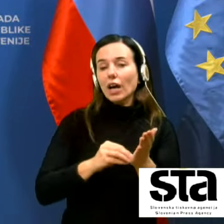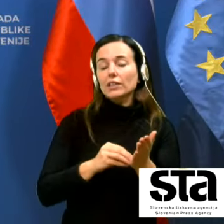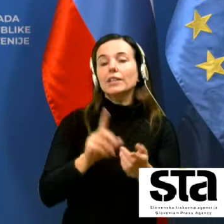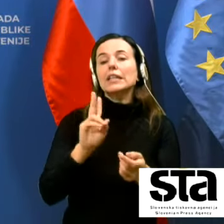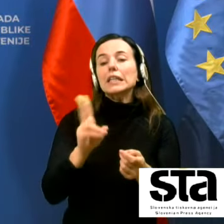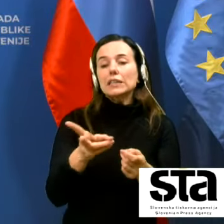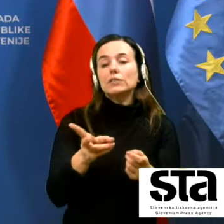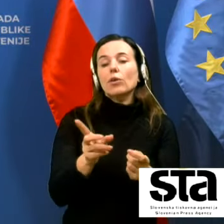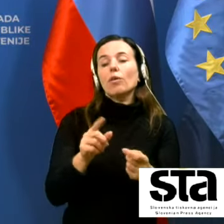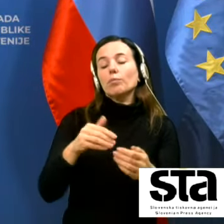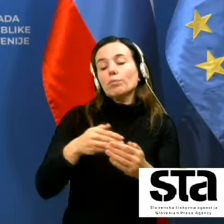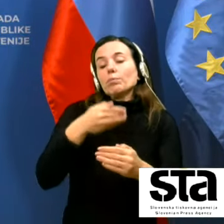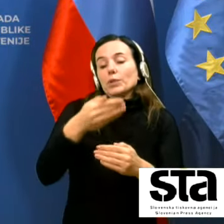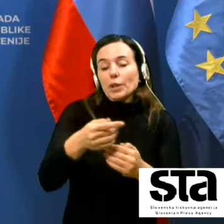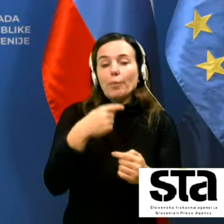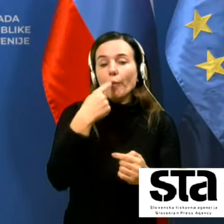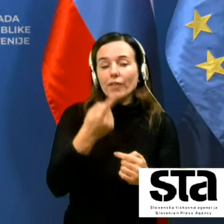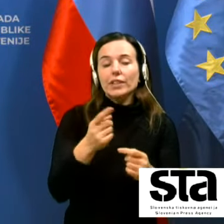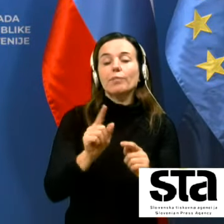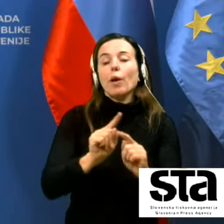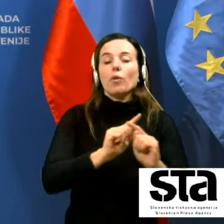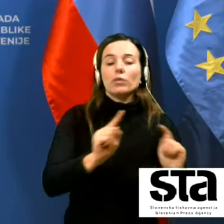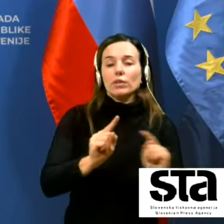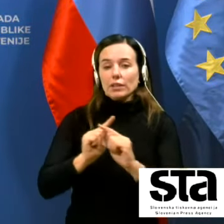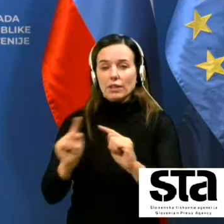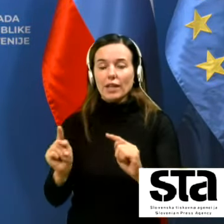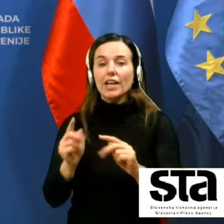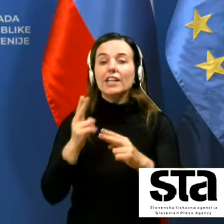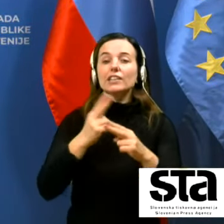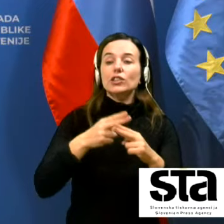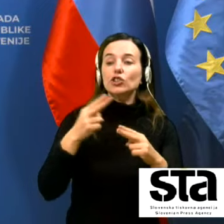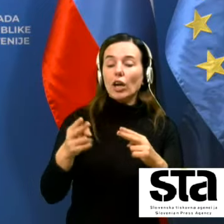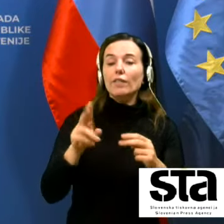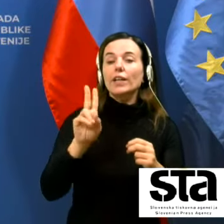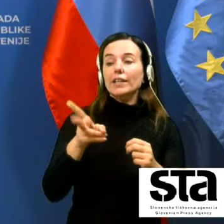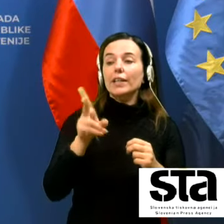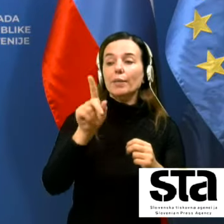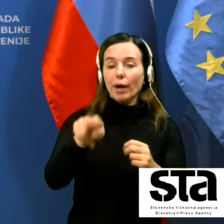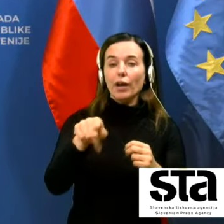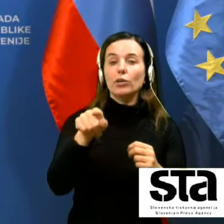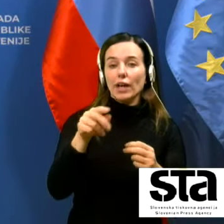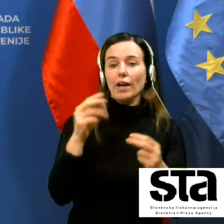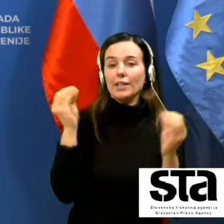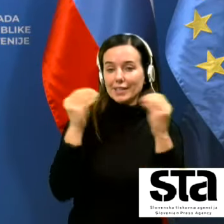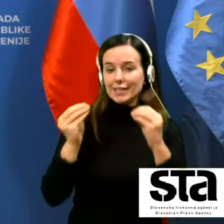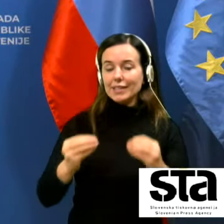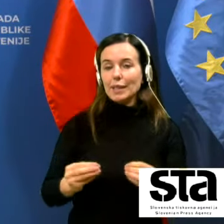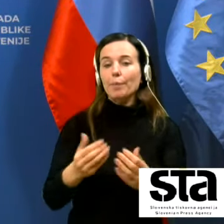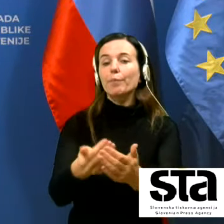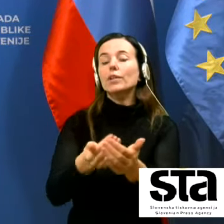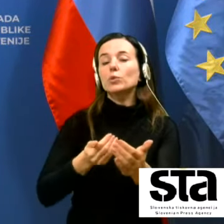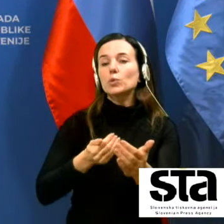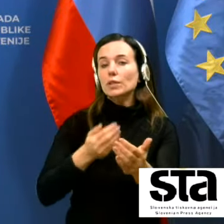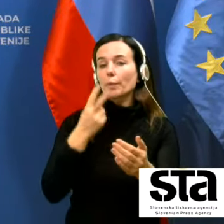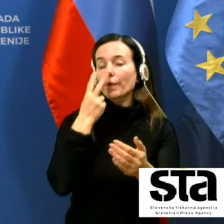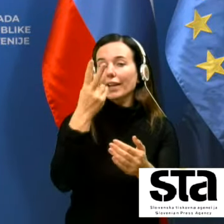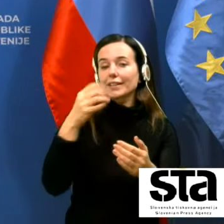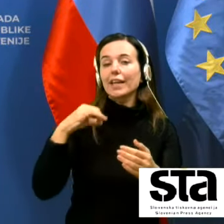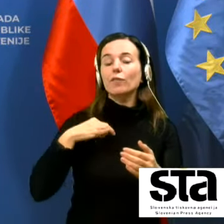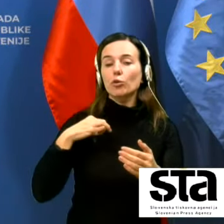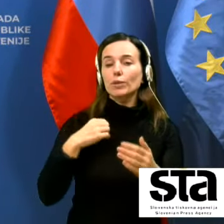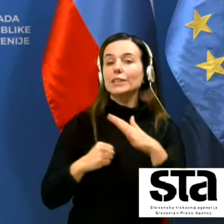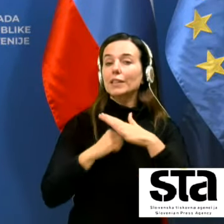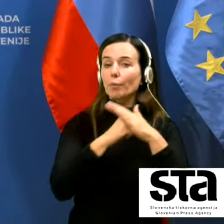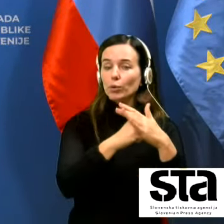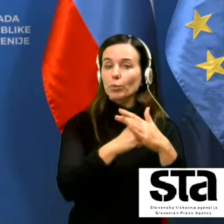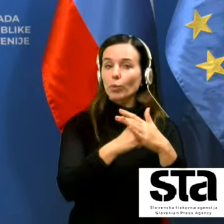drugačni in države ki imajo sveda ta sistem predvsem kar se tiče informacijske